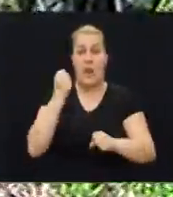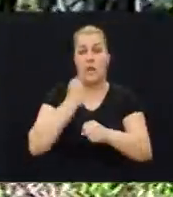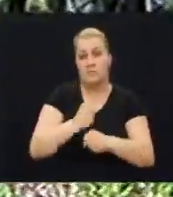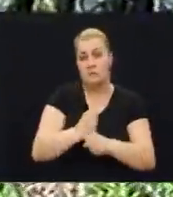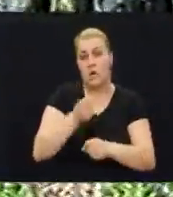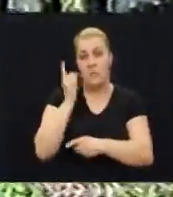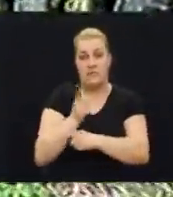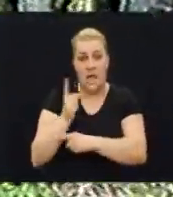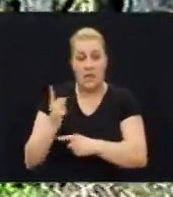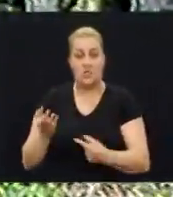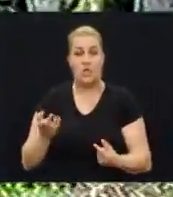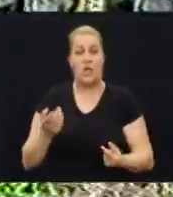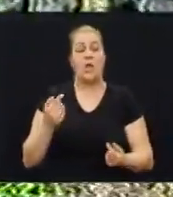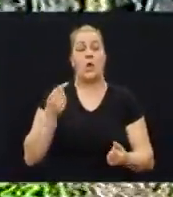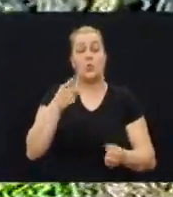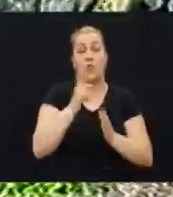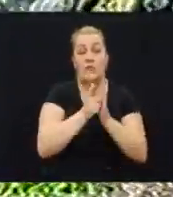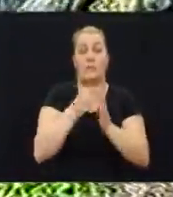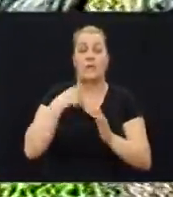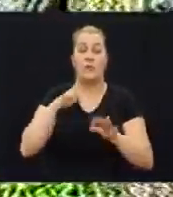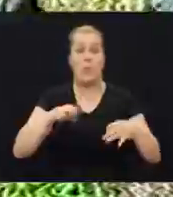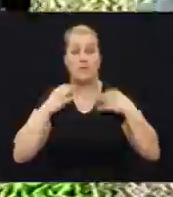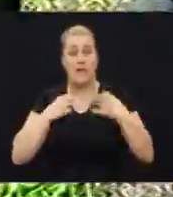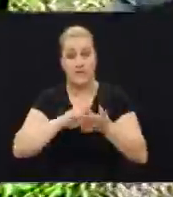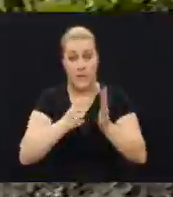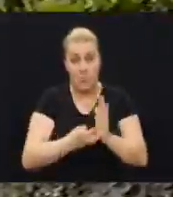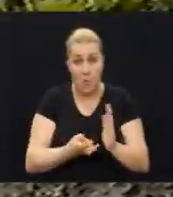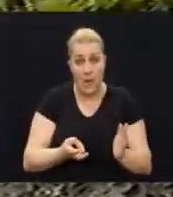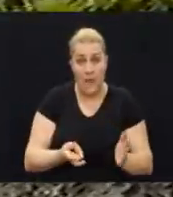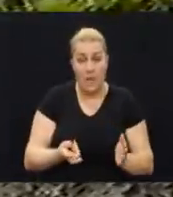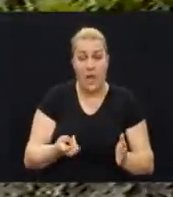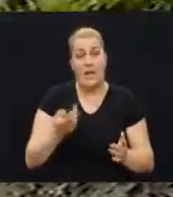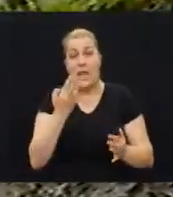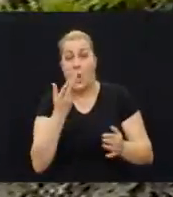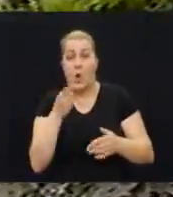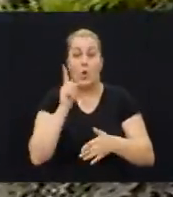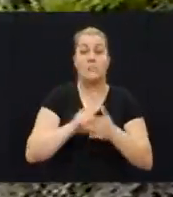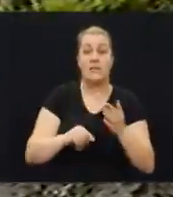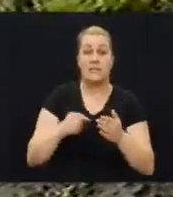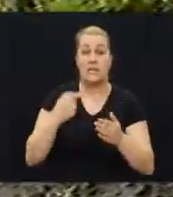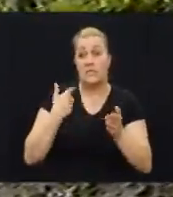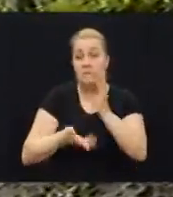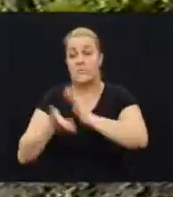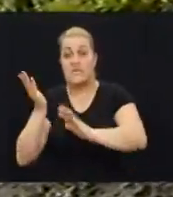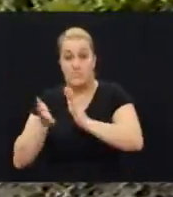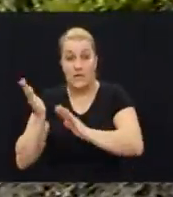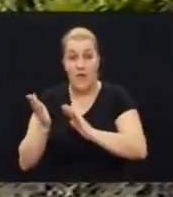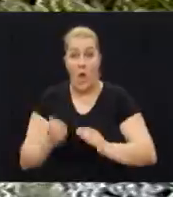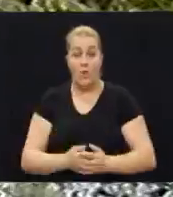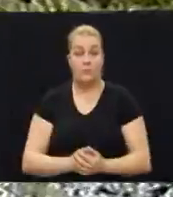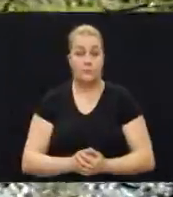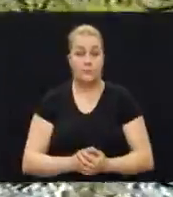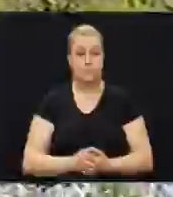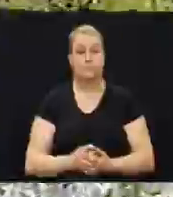zadaće ja sam čak sad imao i nekih izvraštenih problema jedno par mjeseci sam i izbivao